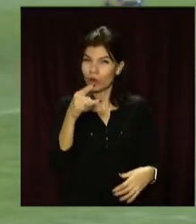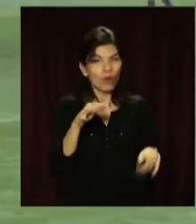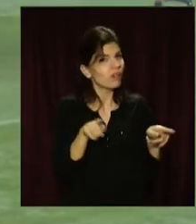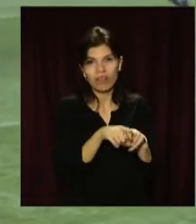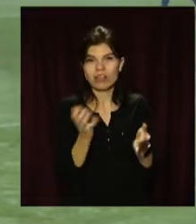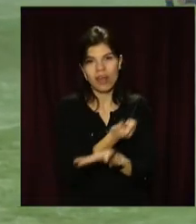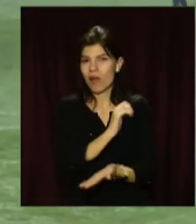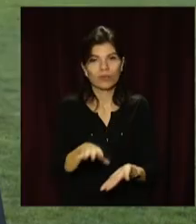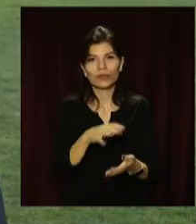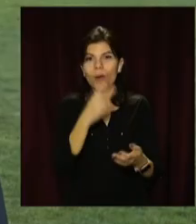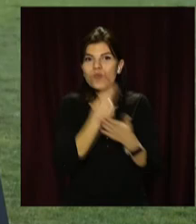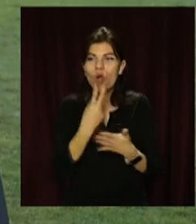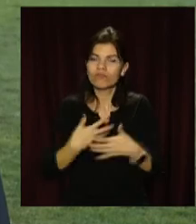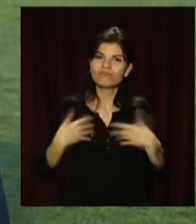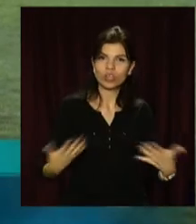протиставити супернику.